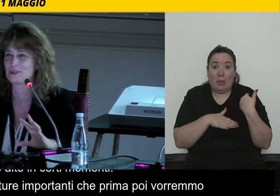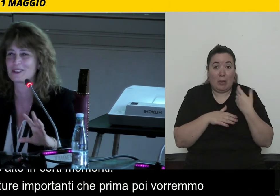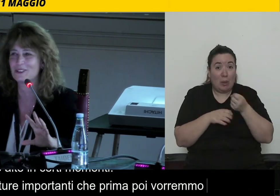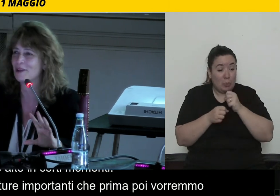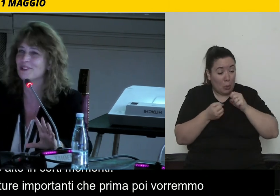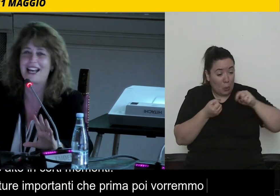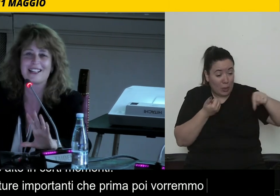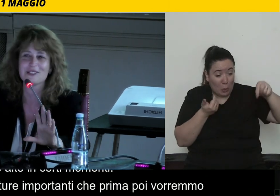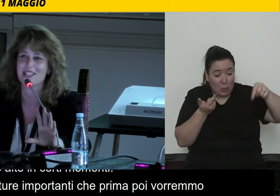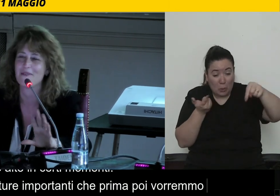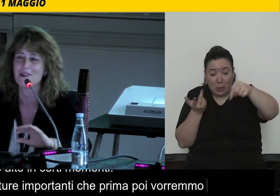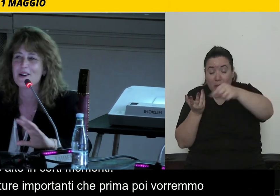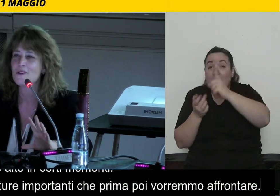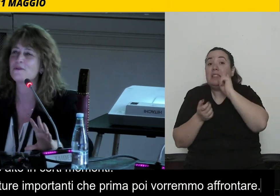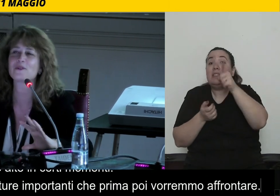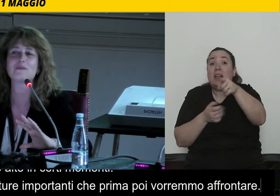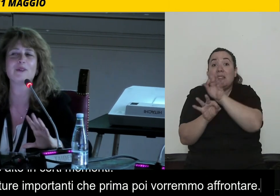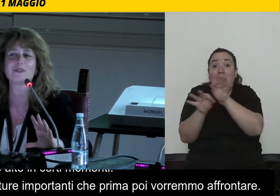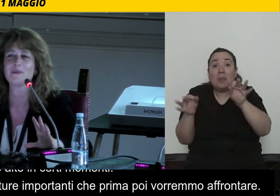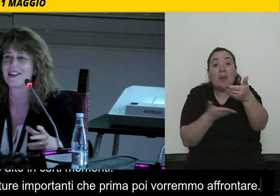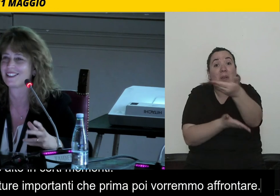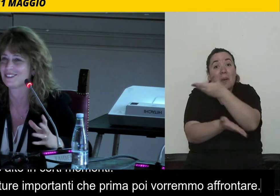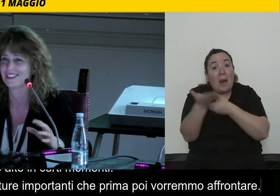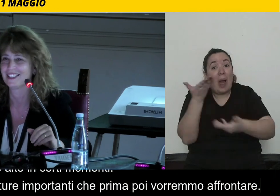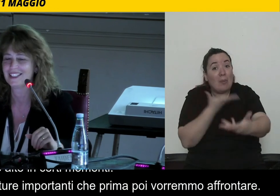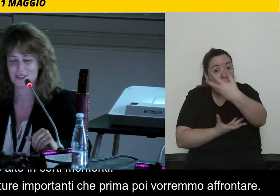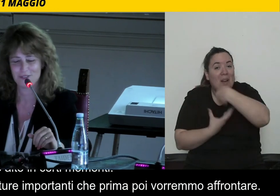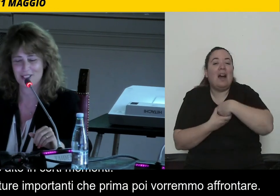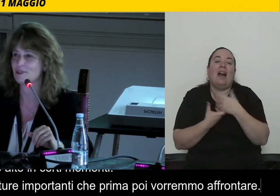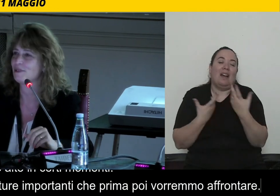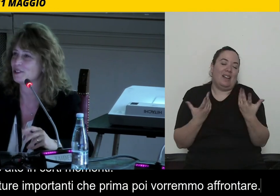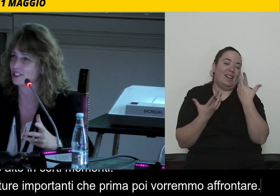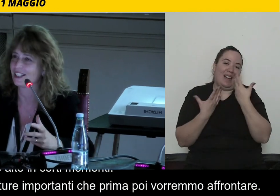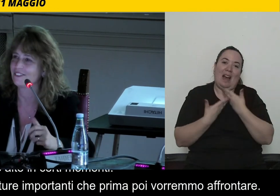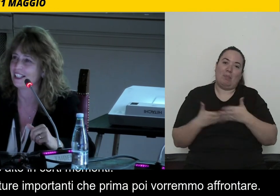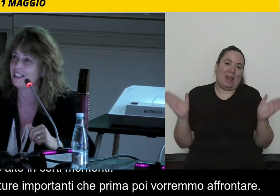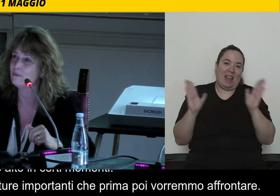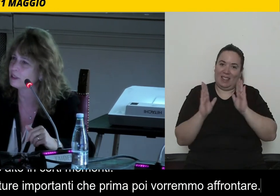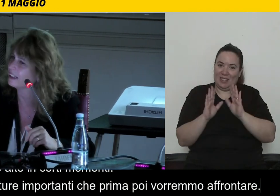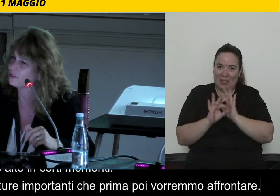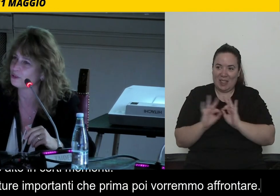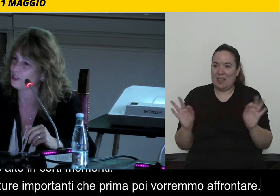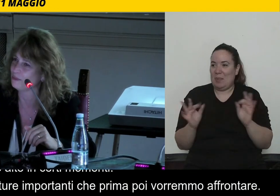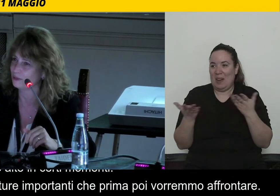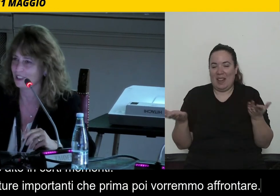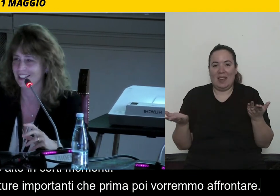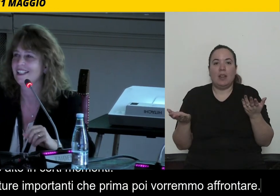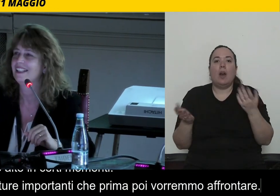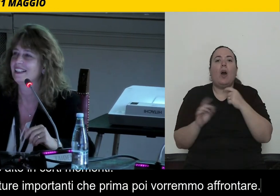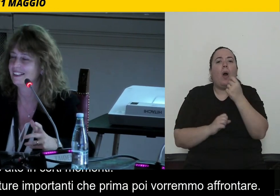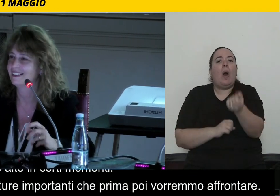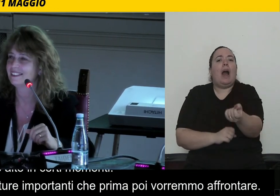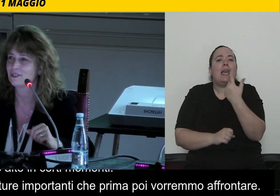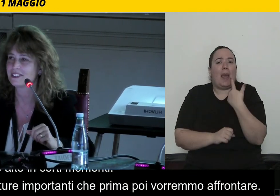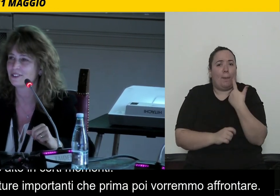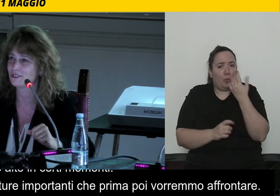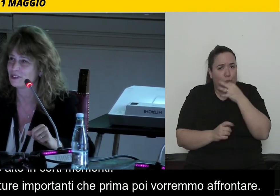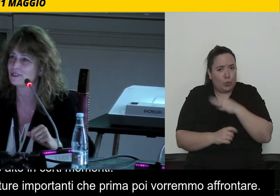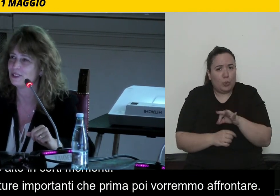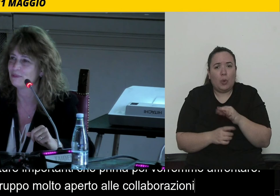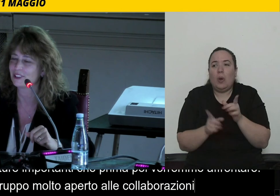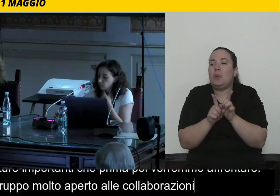collaborare, noi siamo un gruppo molto aperto e ci farebbe piacere avere input, anche solo input, di